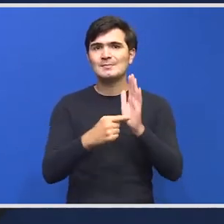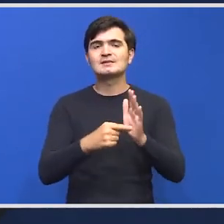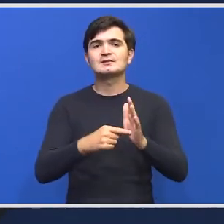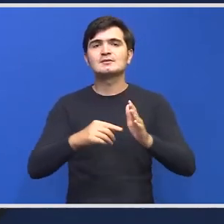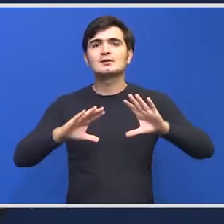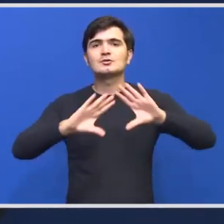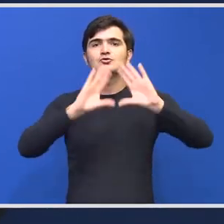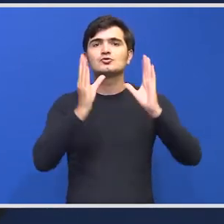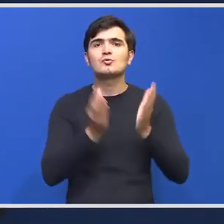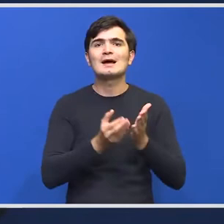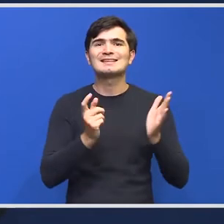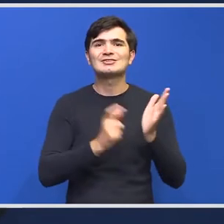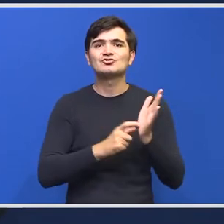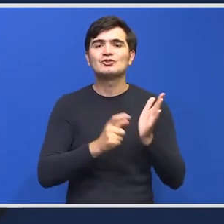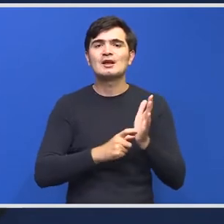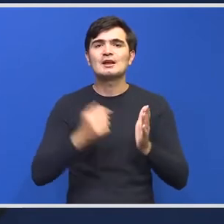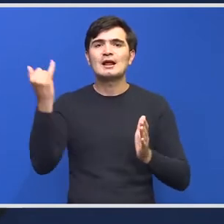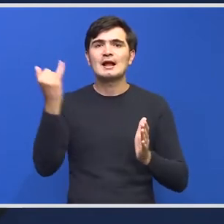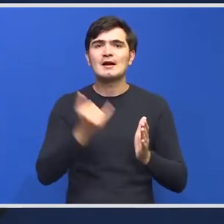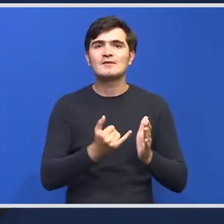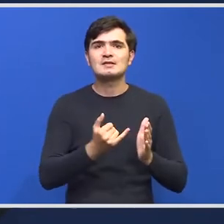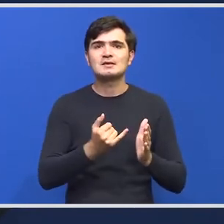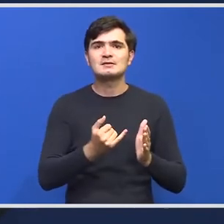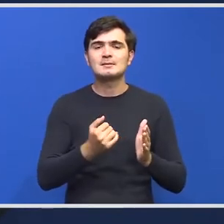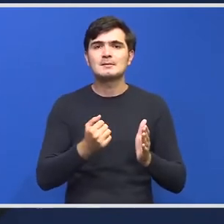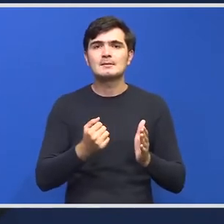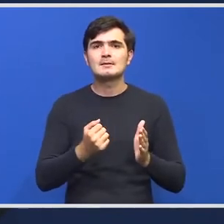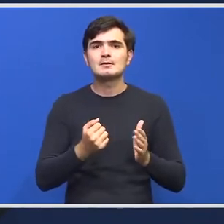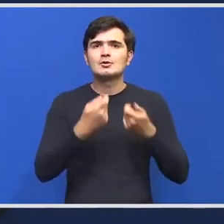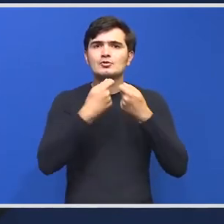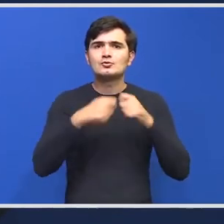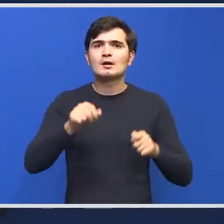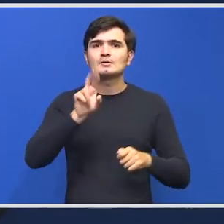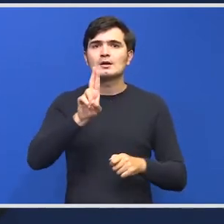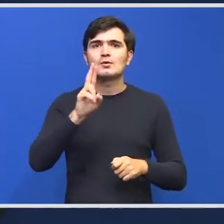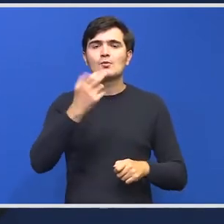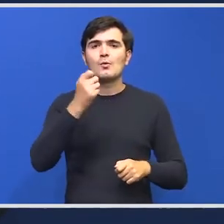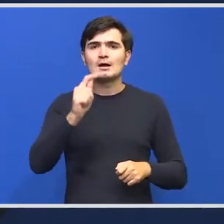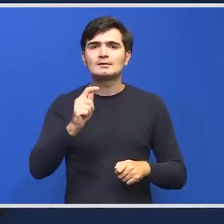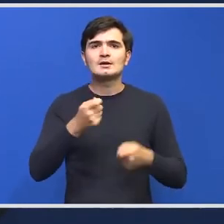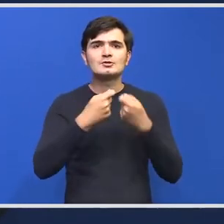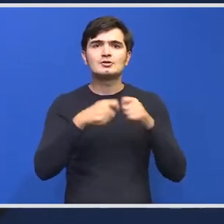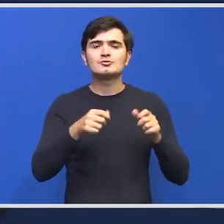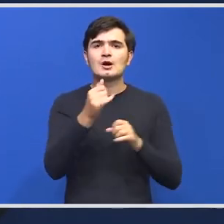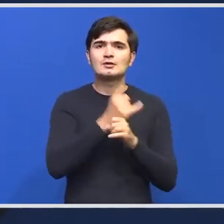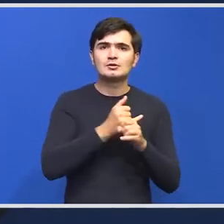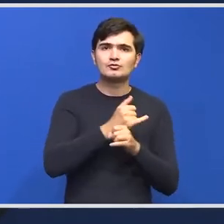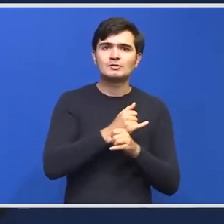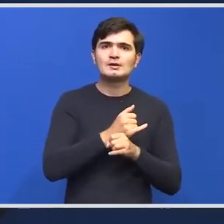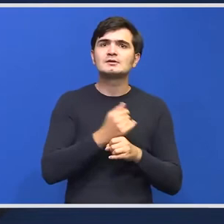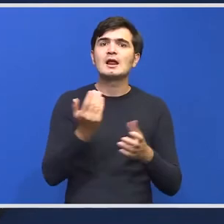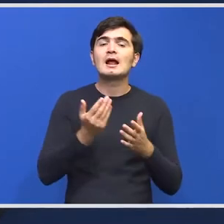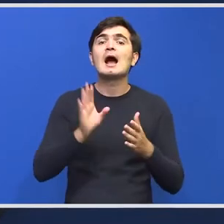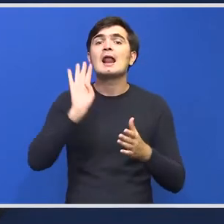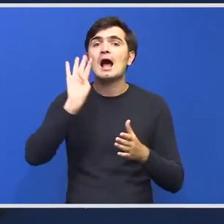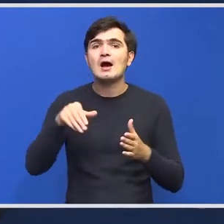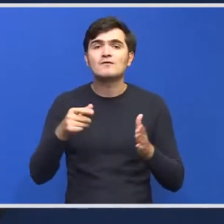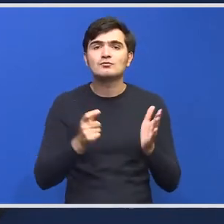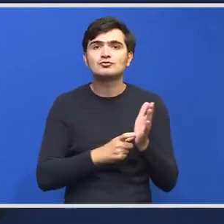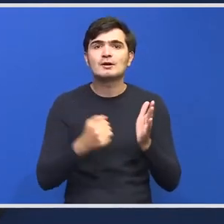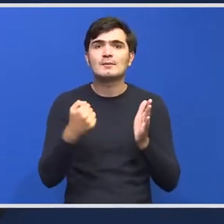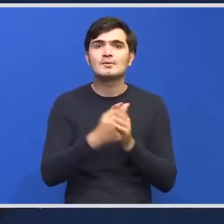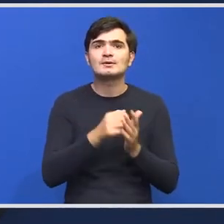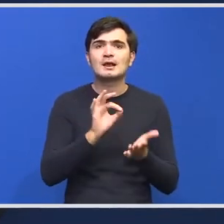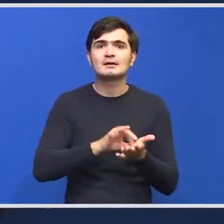solicitările venite în această sumă, au intrat toate UAT-urile, toate județele, care au avut solicitări până în data